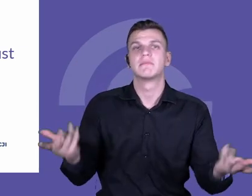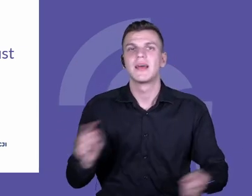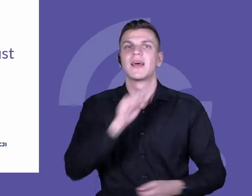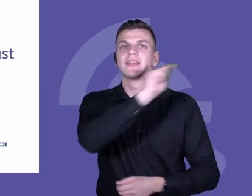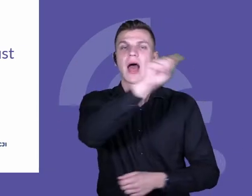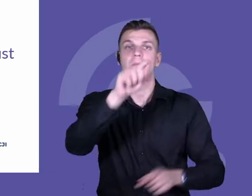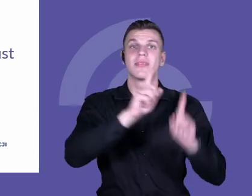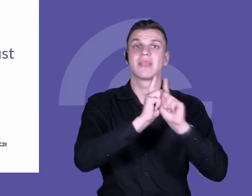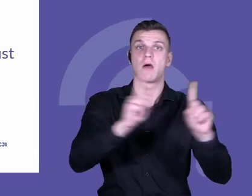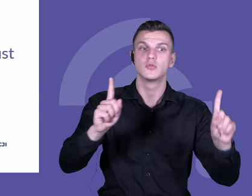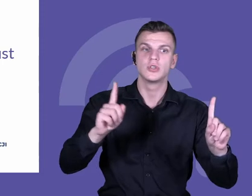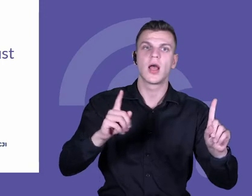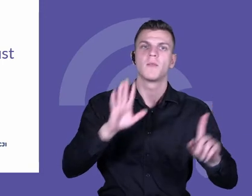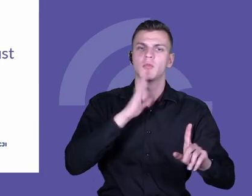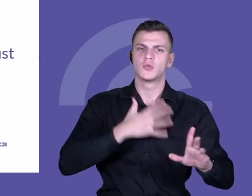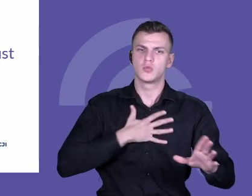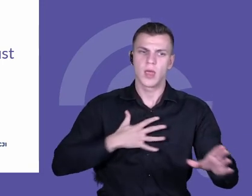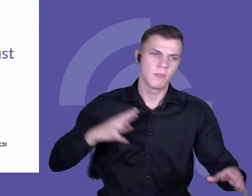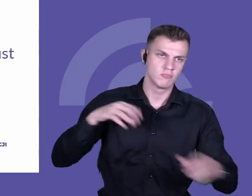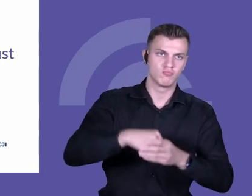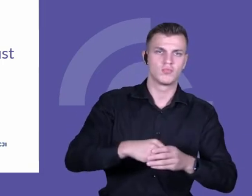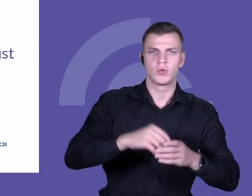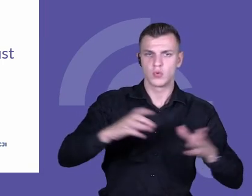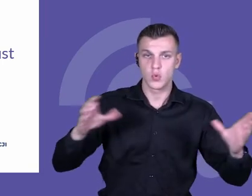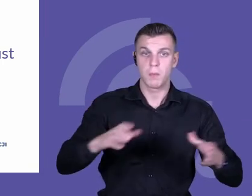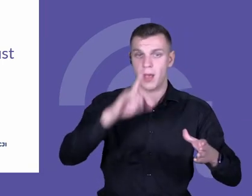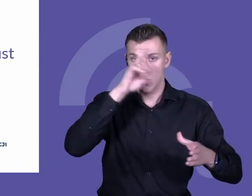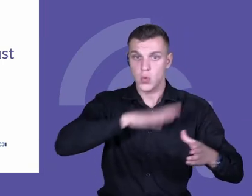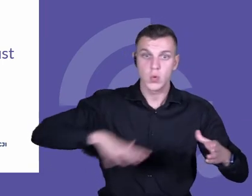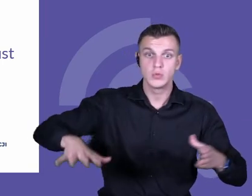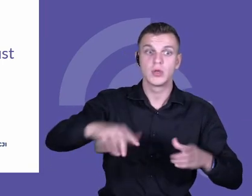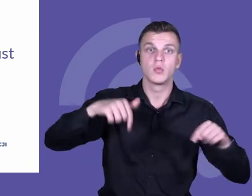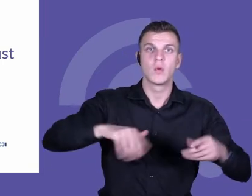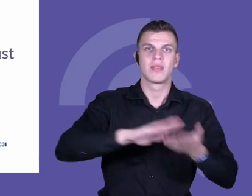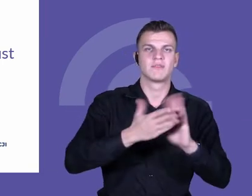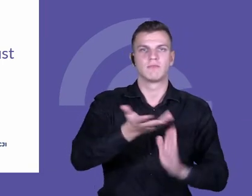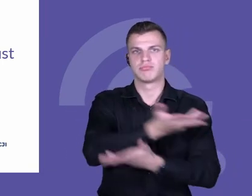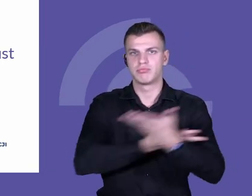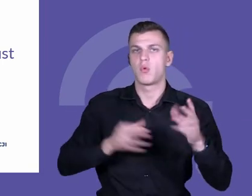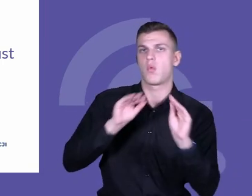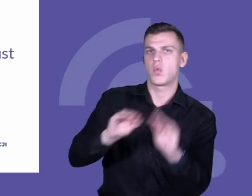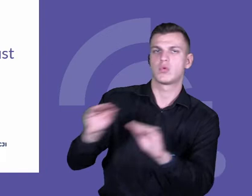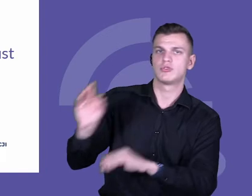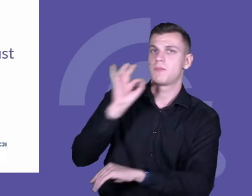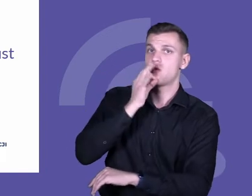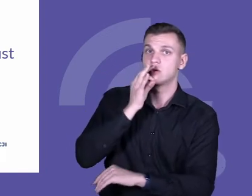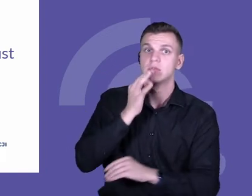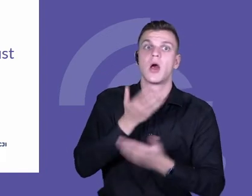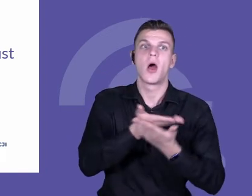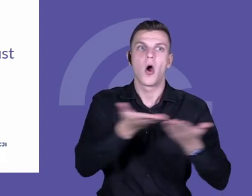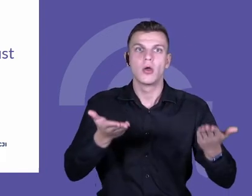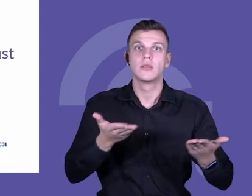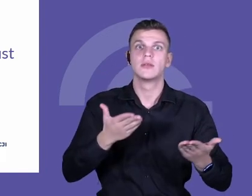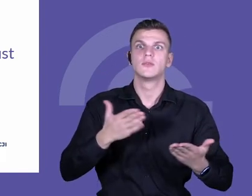są częścią takiej społeczności kształceniowej. To zwiększa ich motywację, że jest większa satysfakcja z